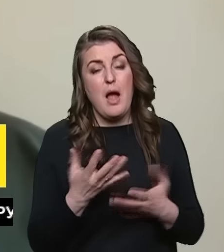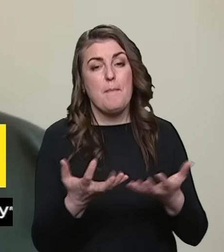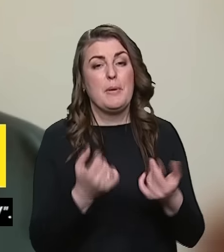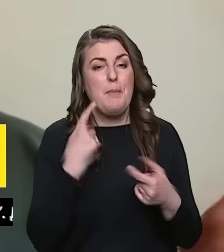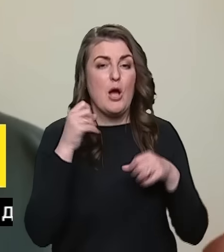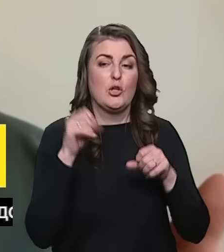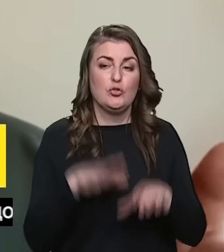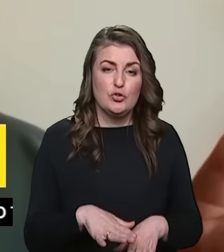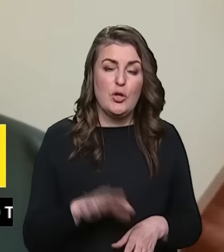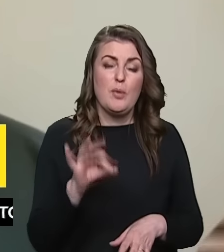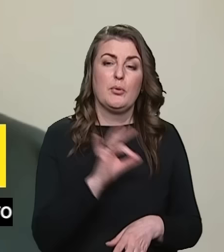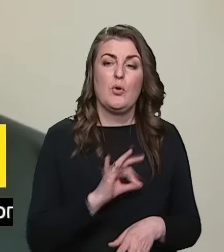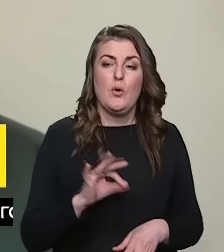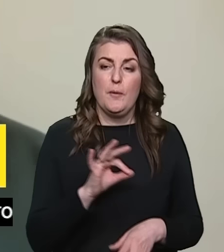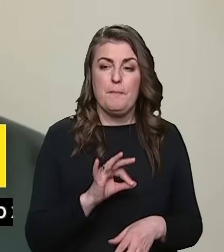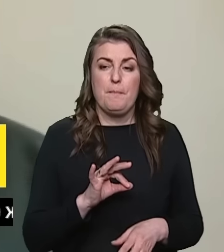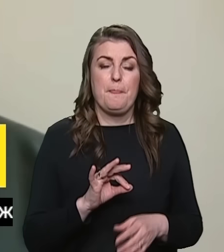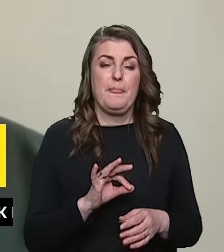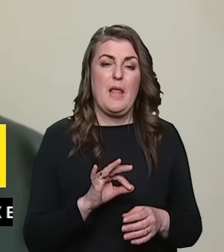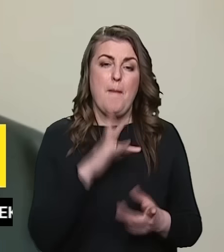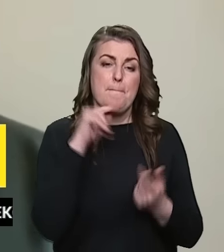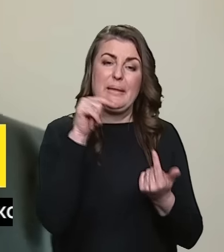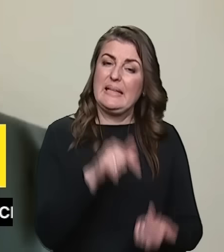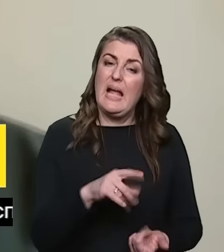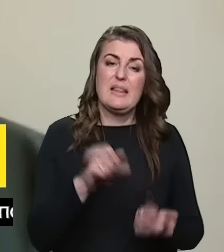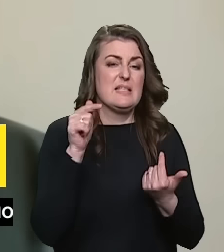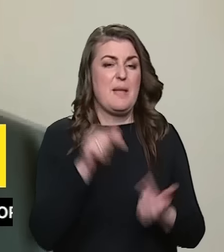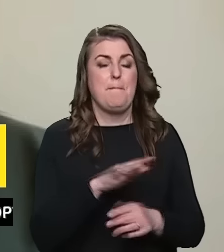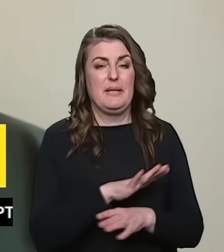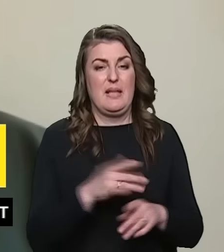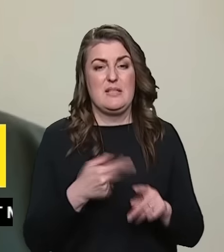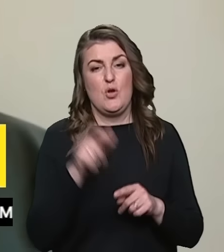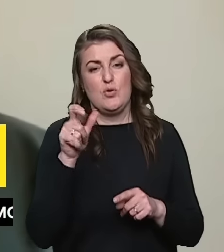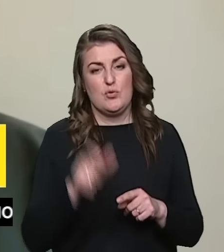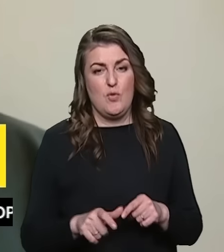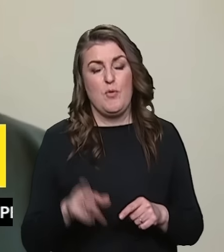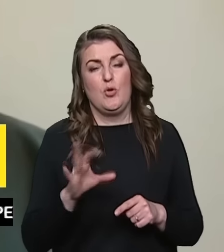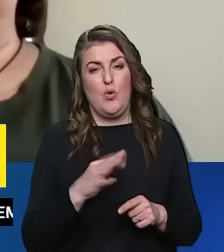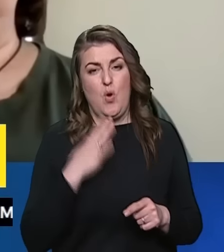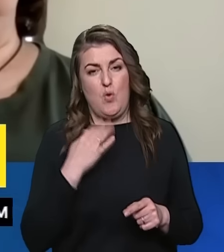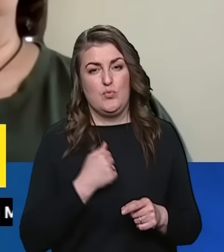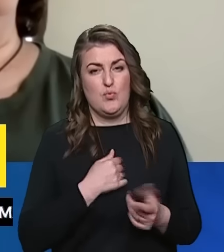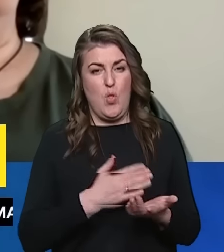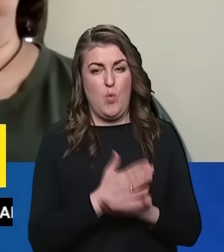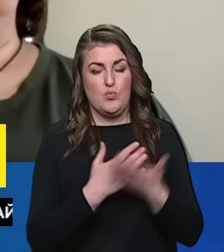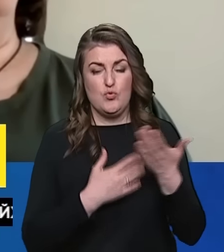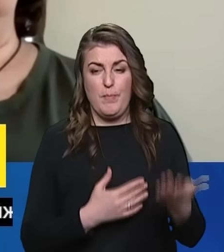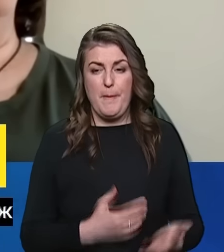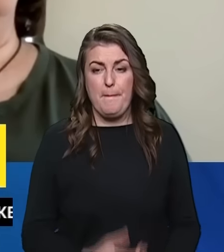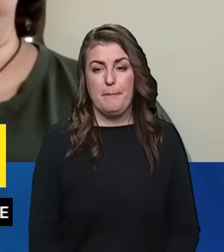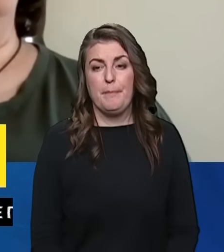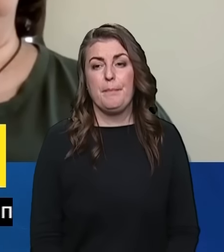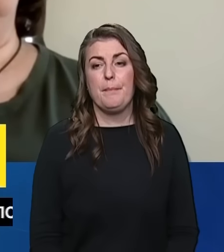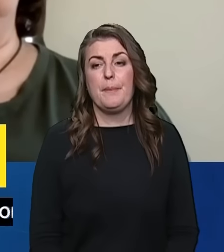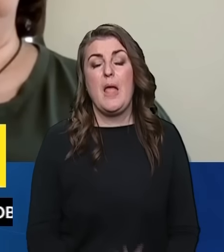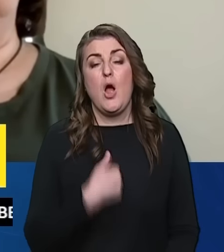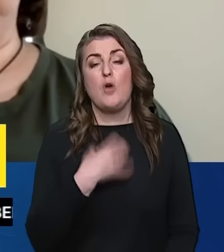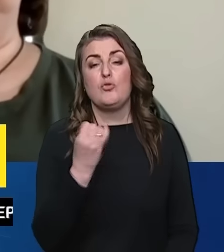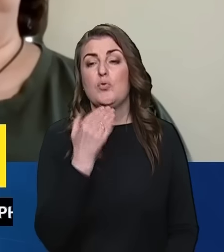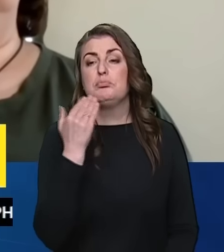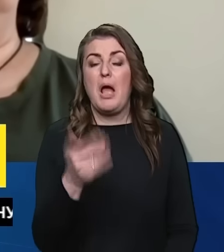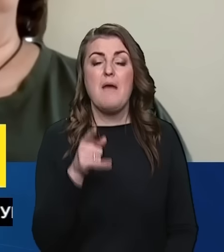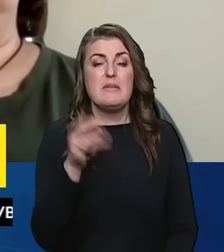приймає рішення про придатність або непридатність такої особи до несення служби. А я ще хотів